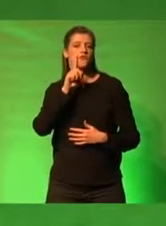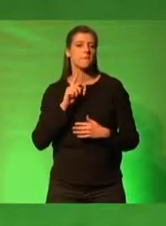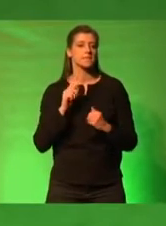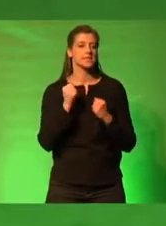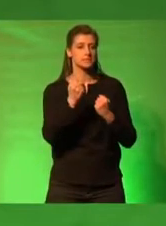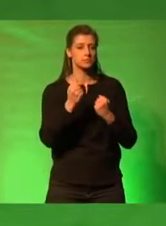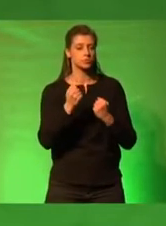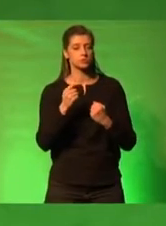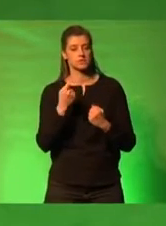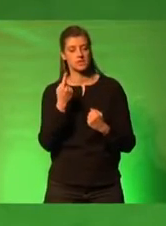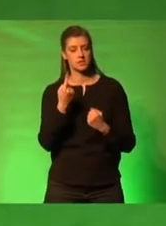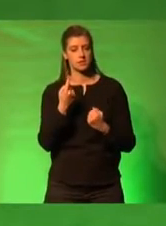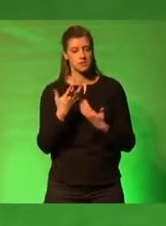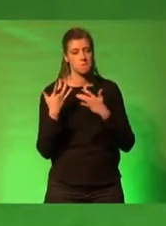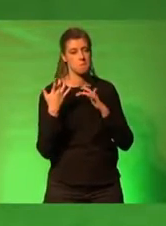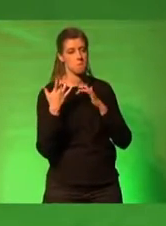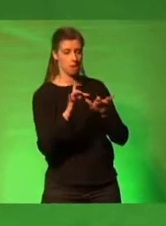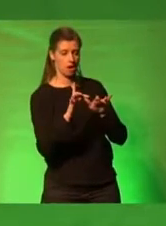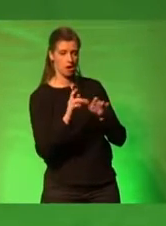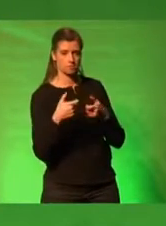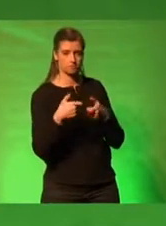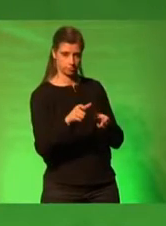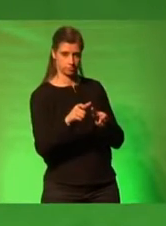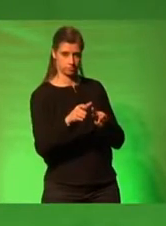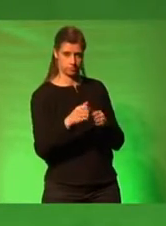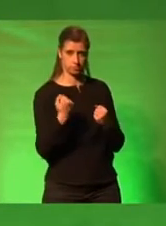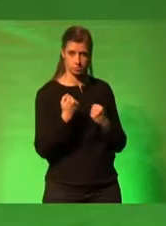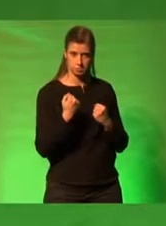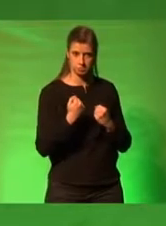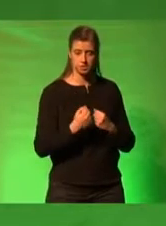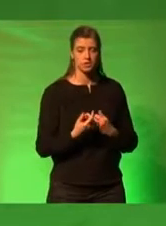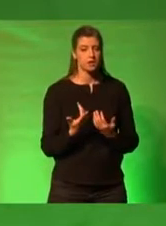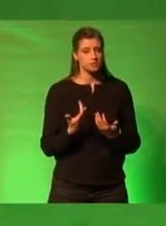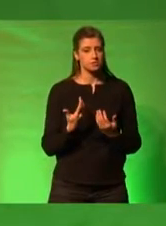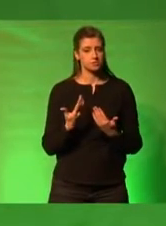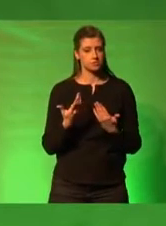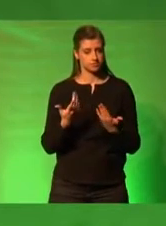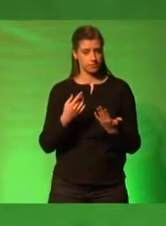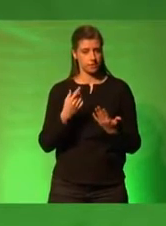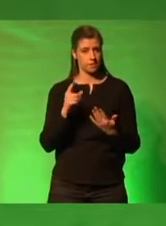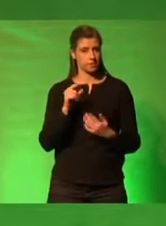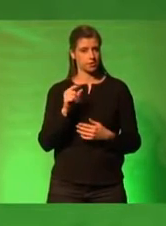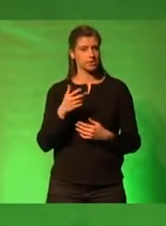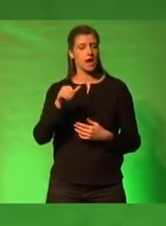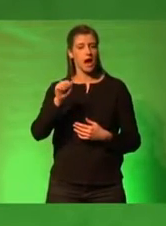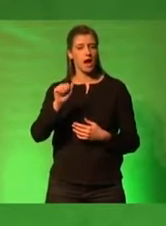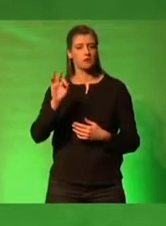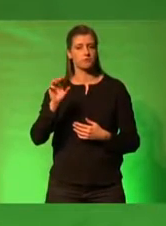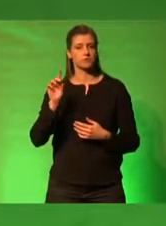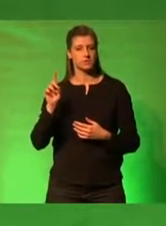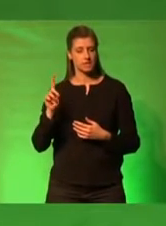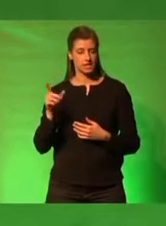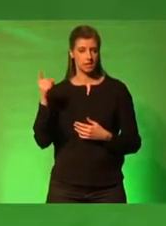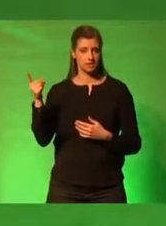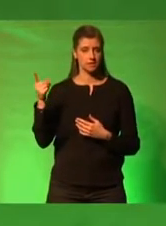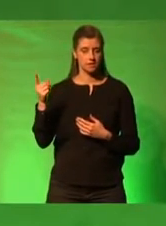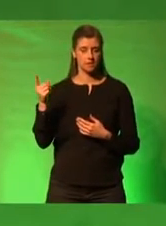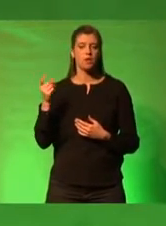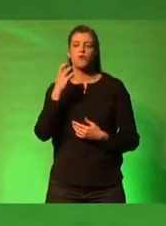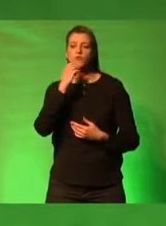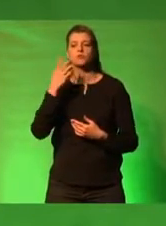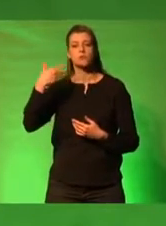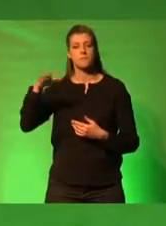ausgeguckt. Und ich stelle mal klar, dass Frauen sich gegen die Erwartung einer AfD nach höheren Geburtenraten stellen,